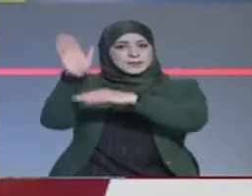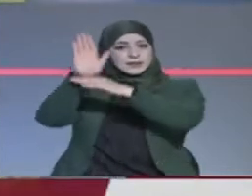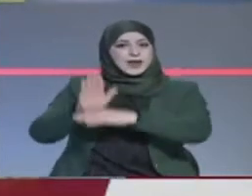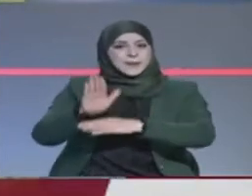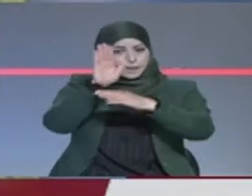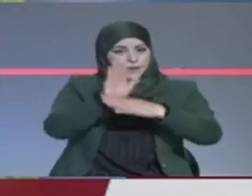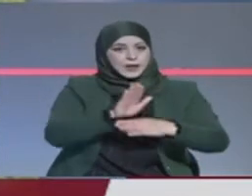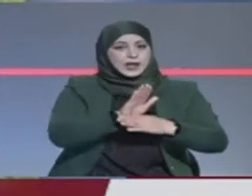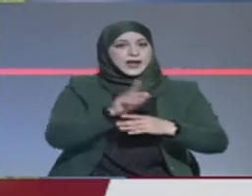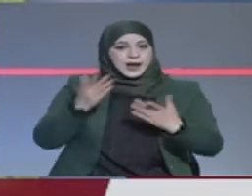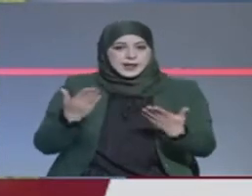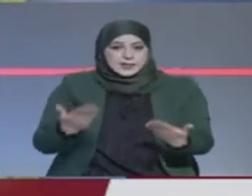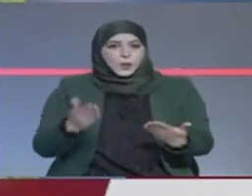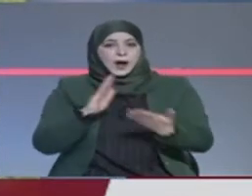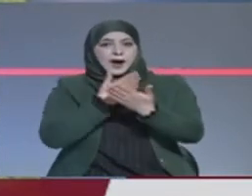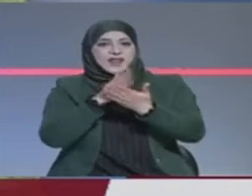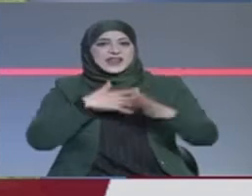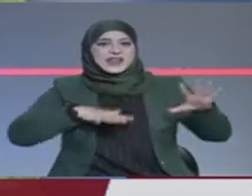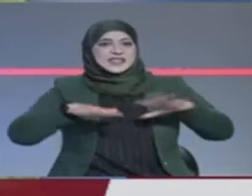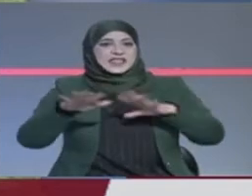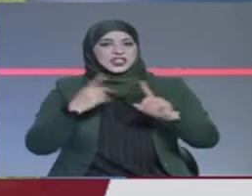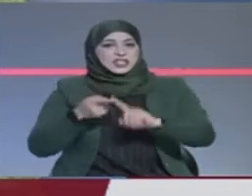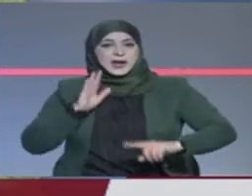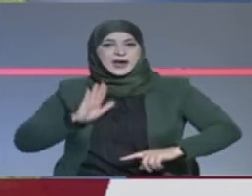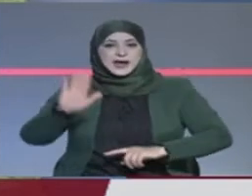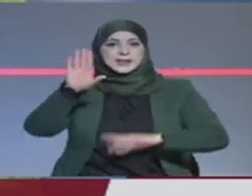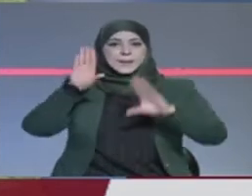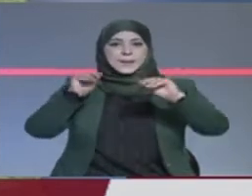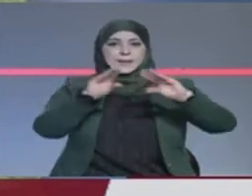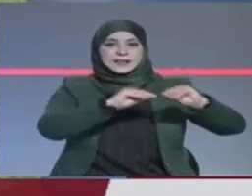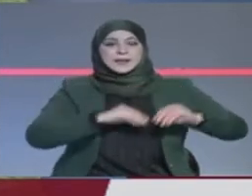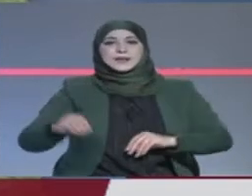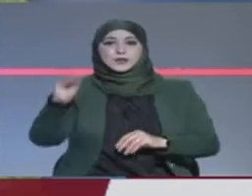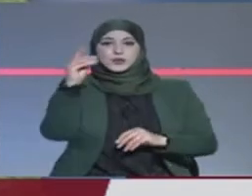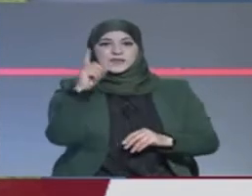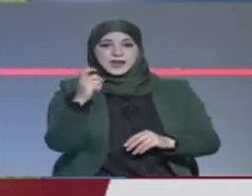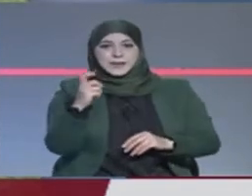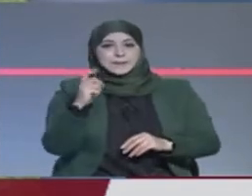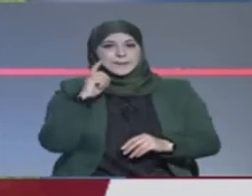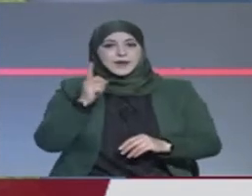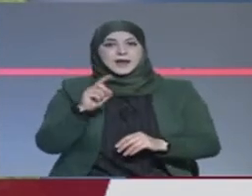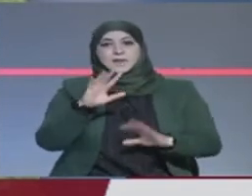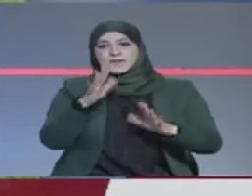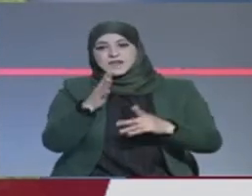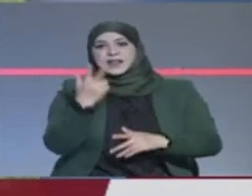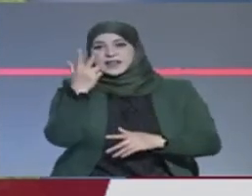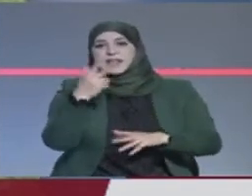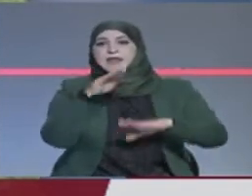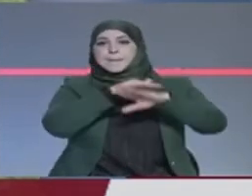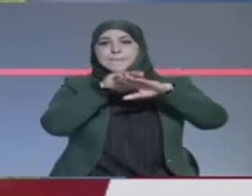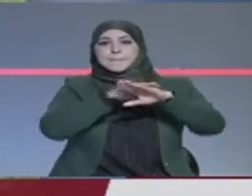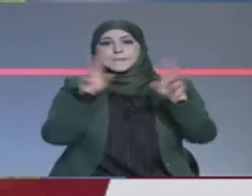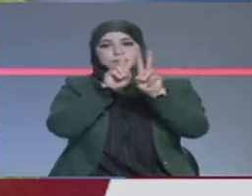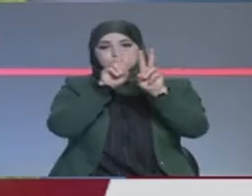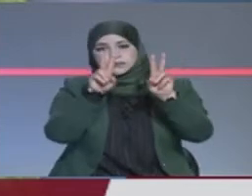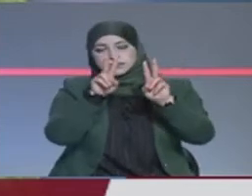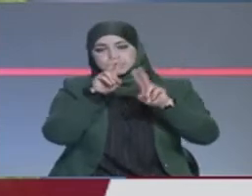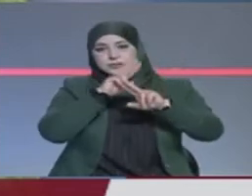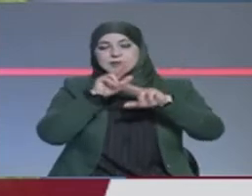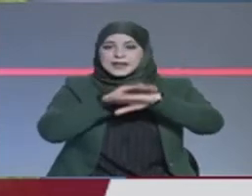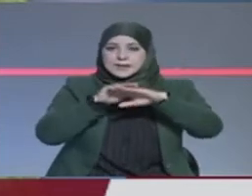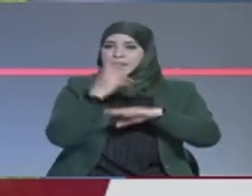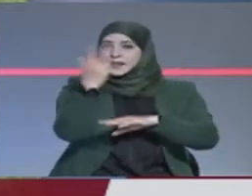قمنا باستراتيجية خاصة بالمناطق الرطبة فيها ثلاث محاور محاور